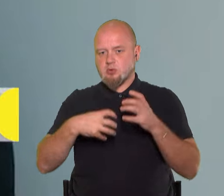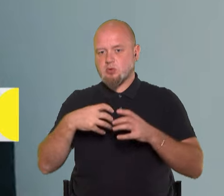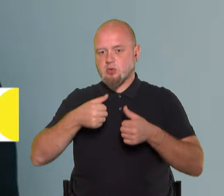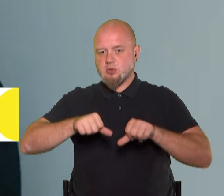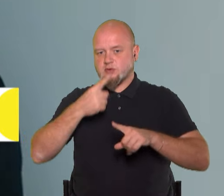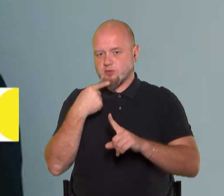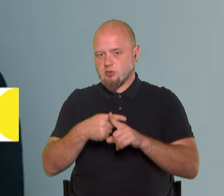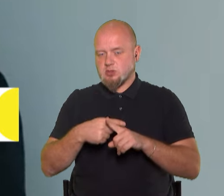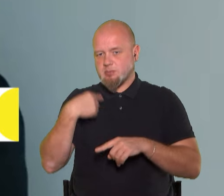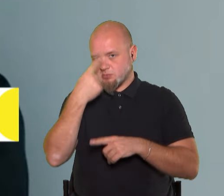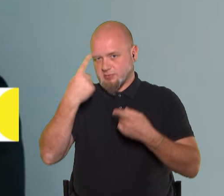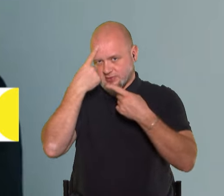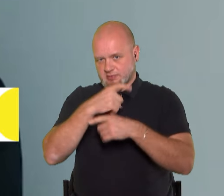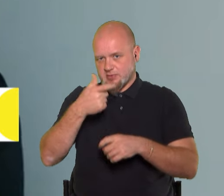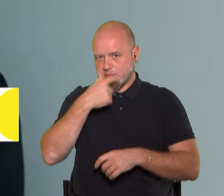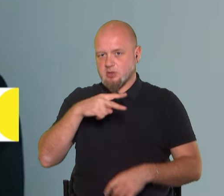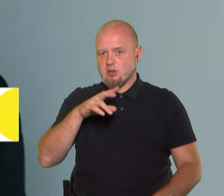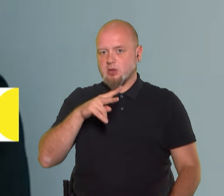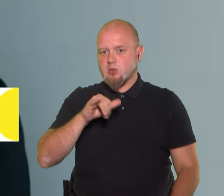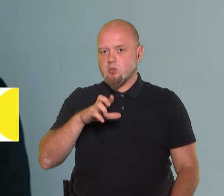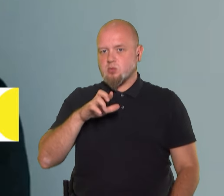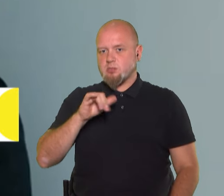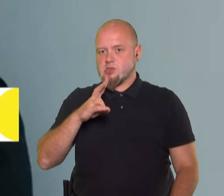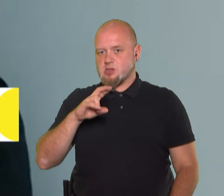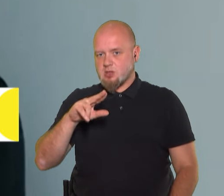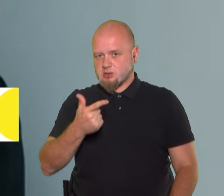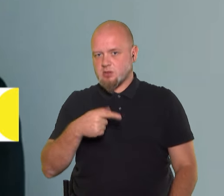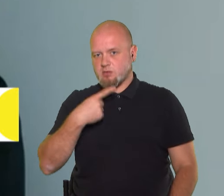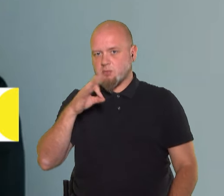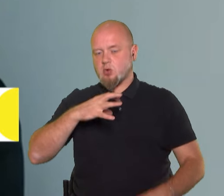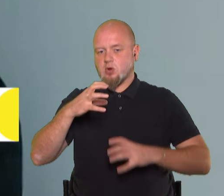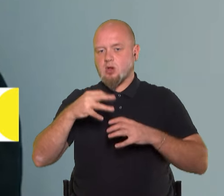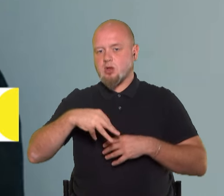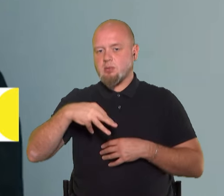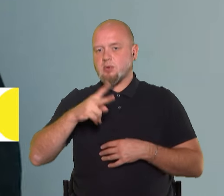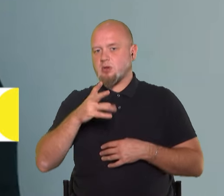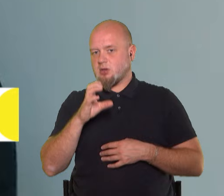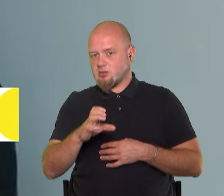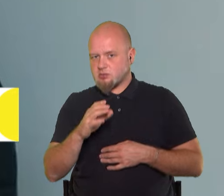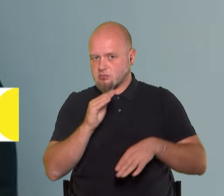безпосередньо заявив пан Лобінець. Мова йде про міжнародний термінальний суд.